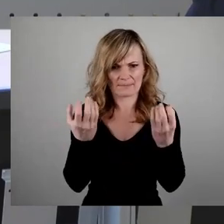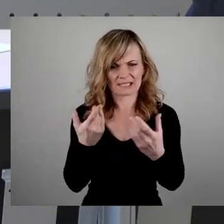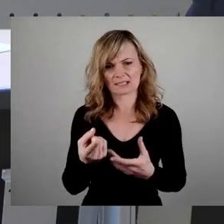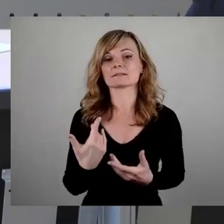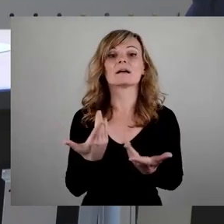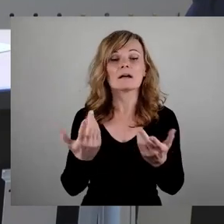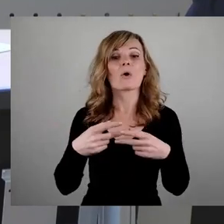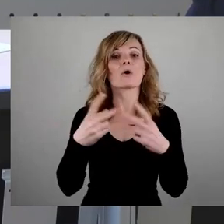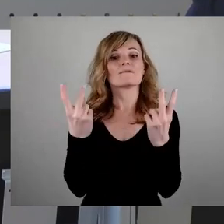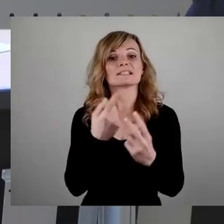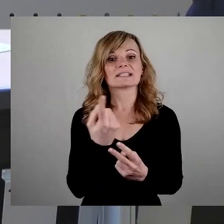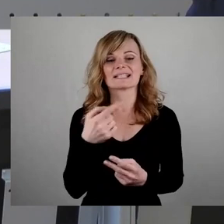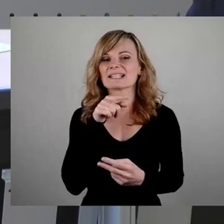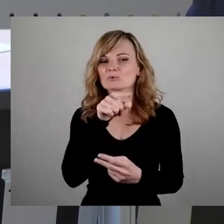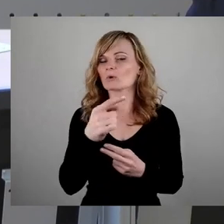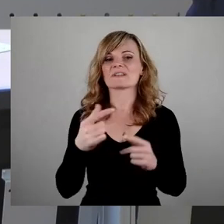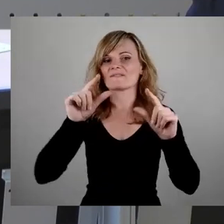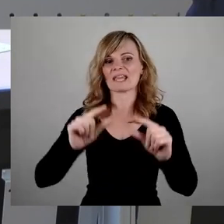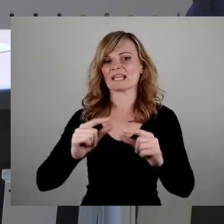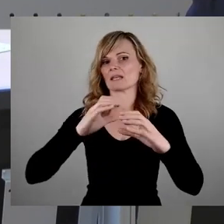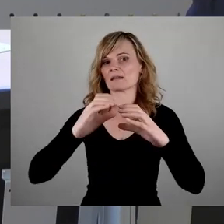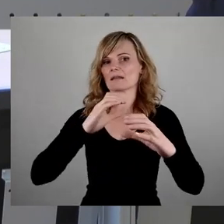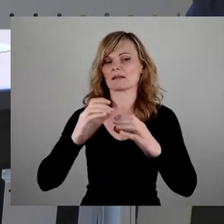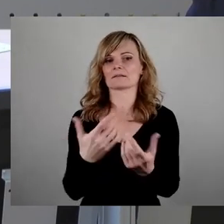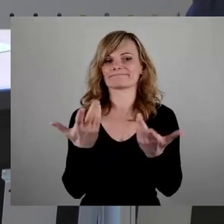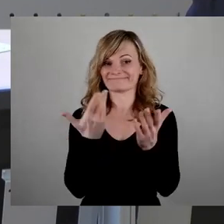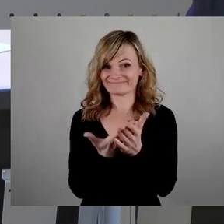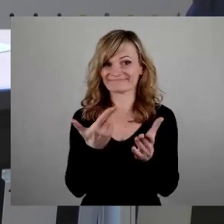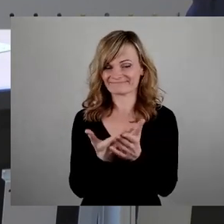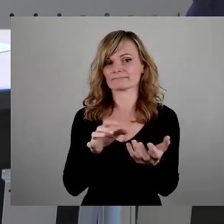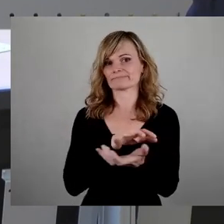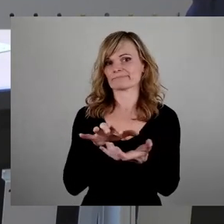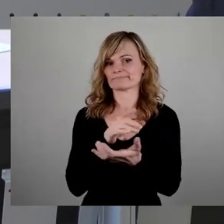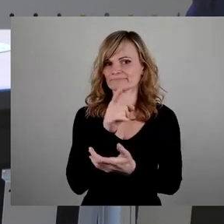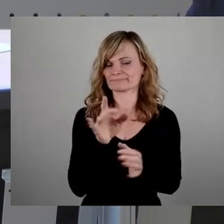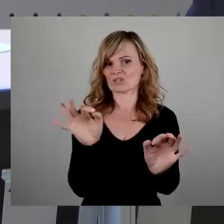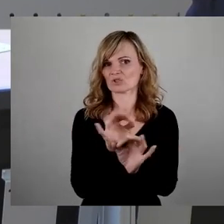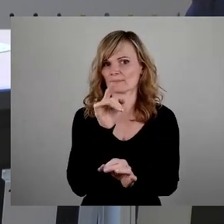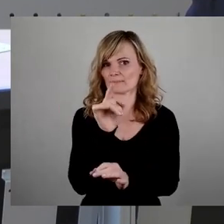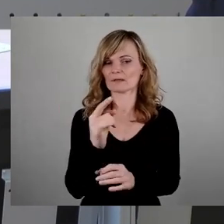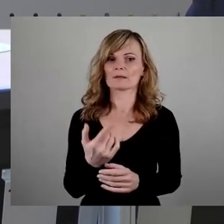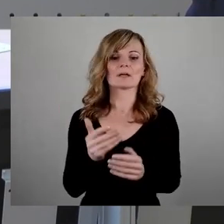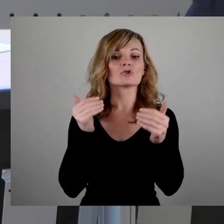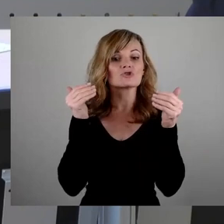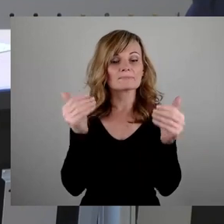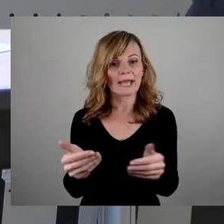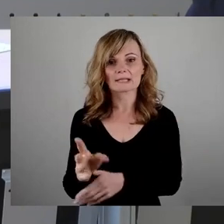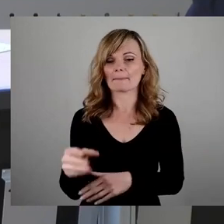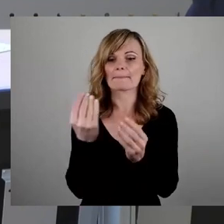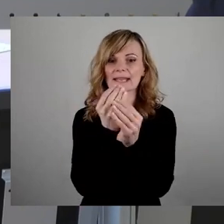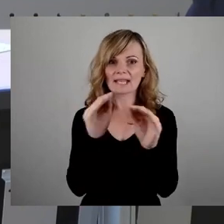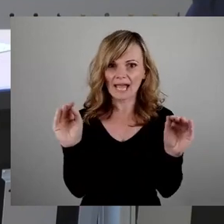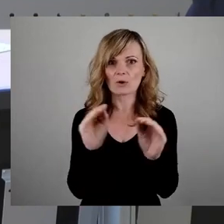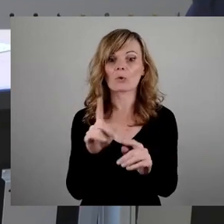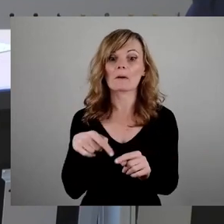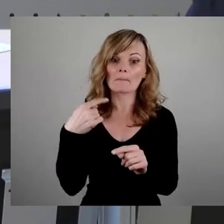Offensichtlich kommuniziert man dort nicht wirklich miteinander und das ist der eigentliche Skandal. Später gab es ja dann die Mitteilung, am Folgetag würde man